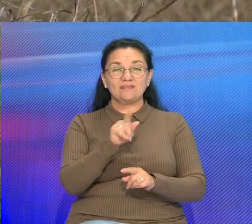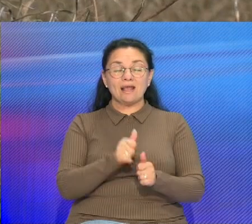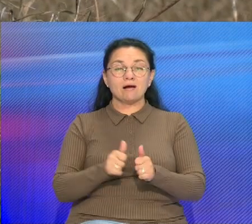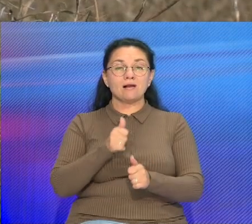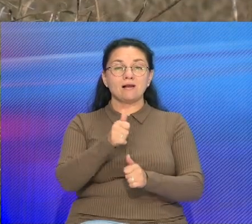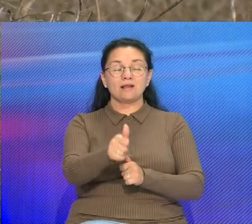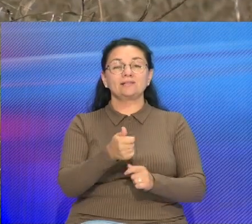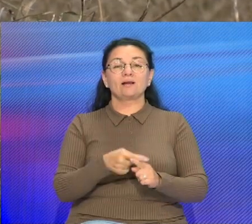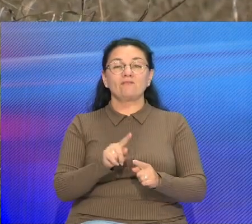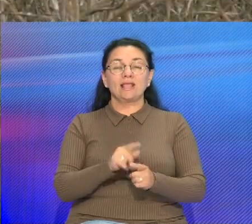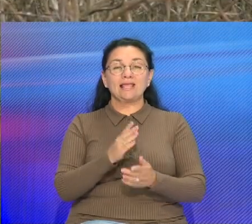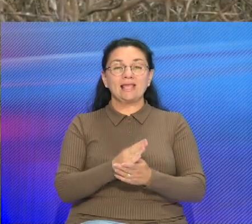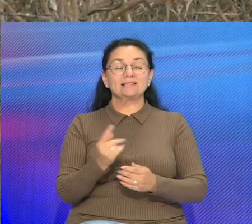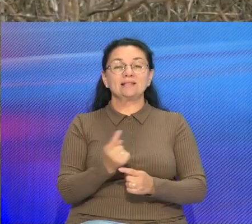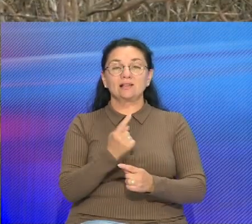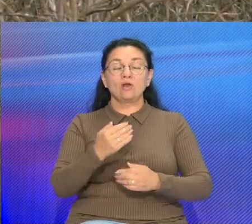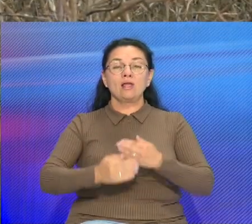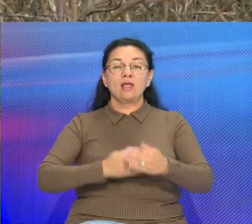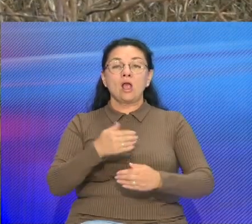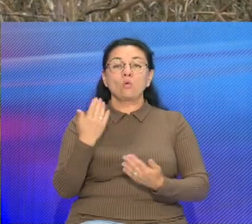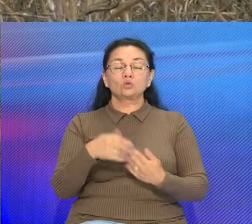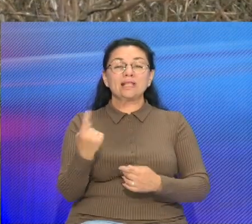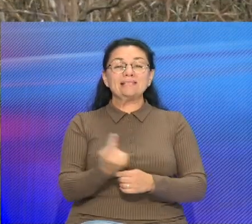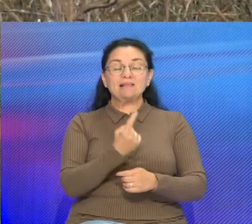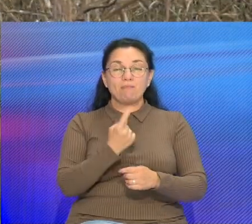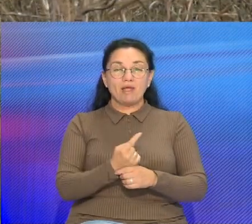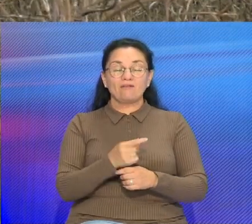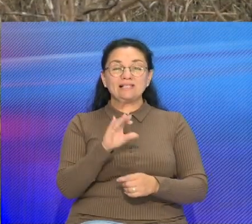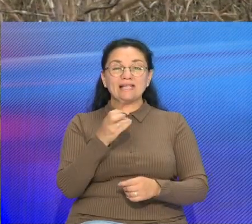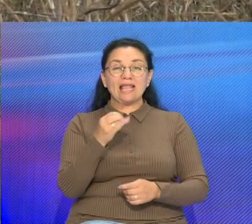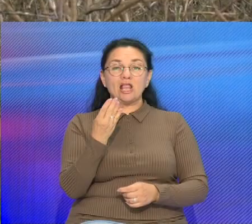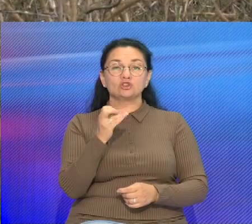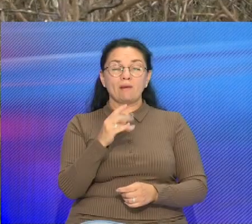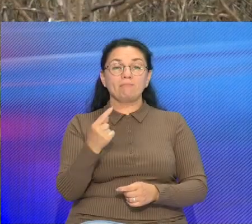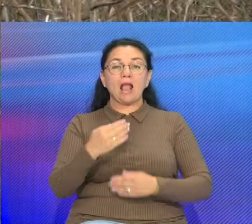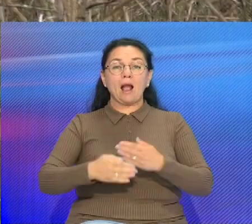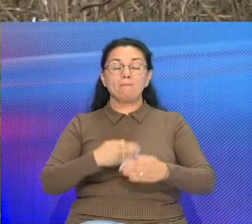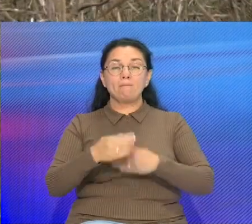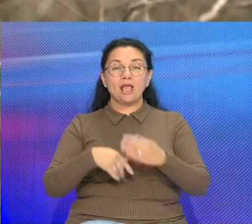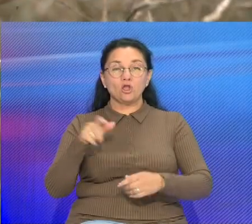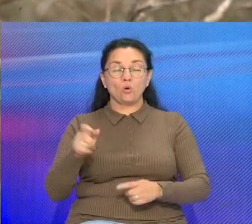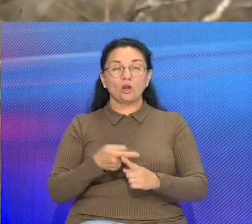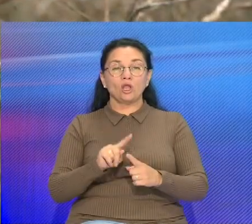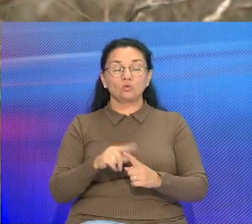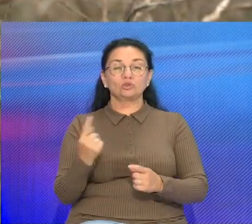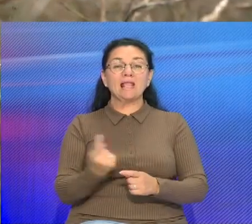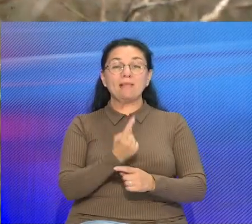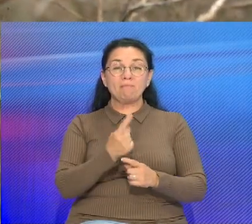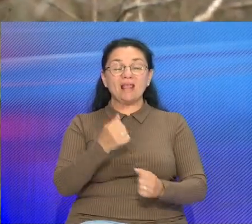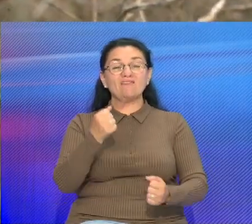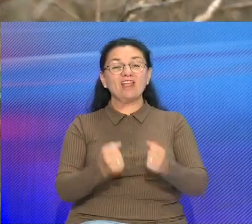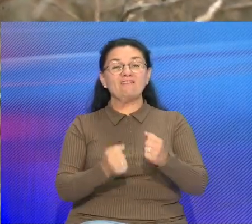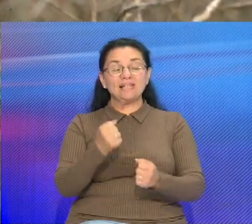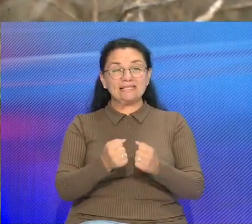ес не тольки першы комбайнер-тысячник Сергей Шантер з СВК Гродинский, але ўжо и першы водитель